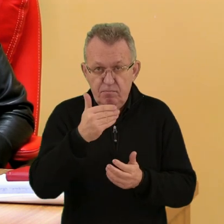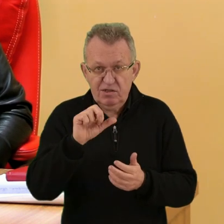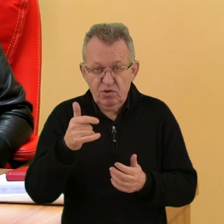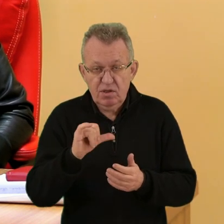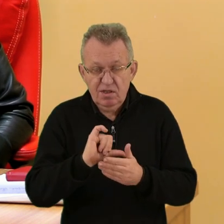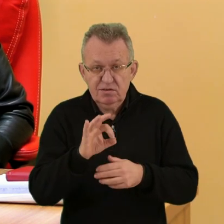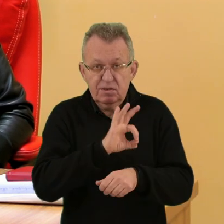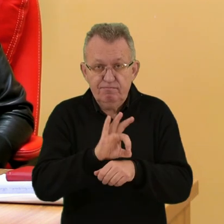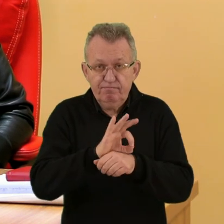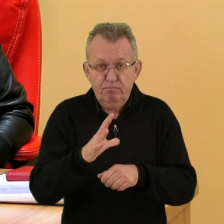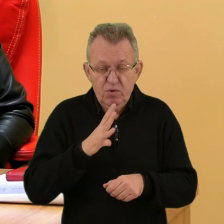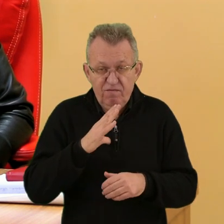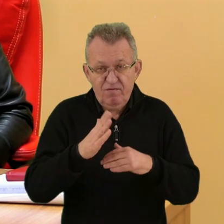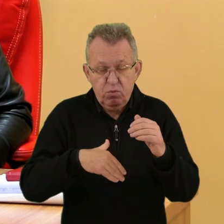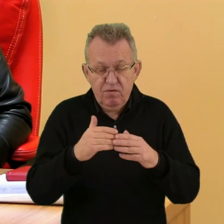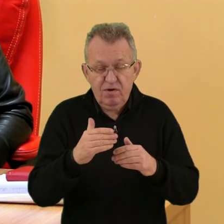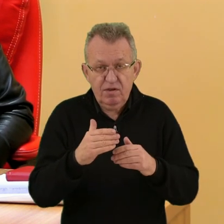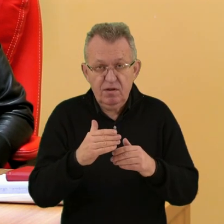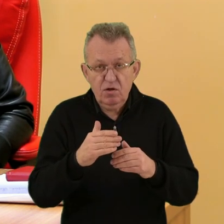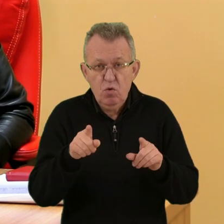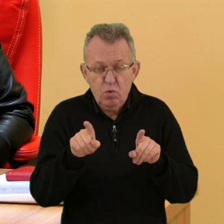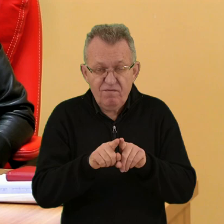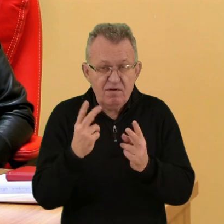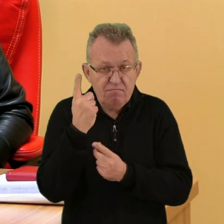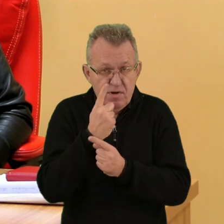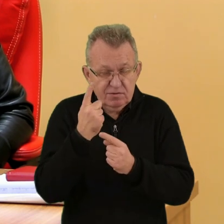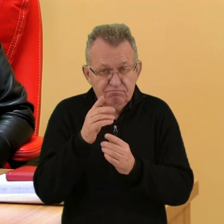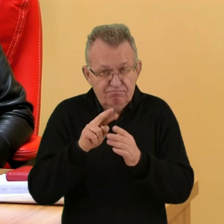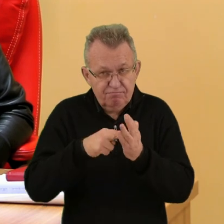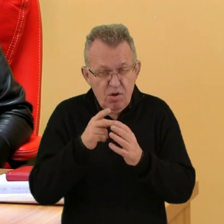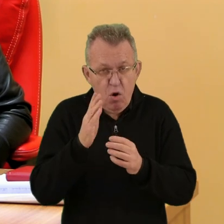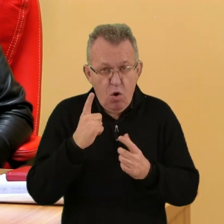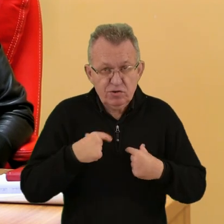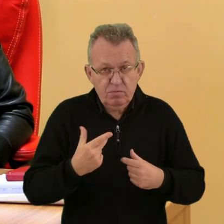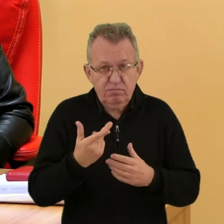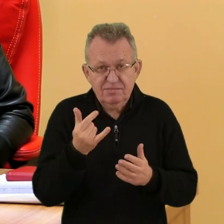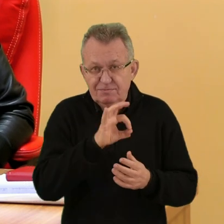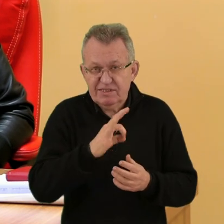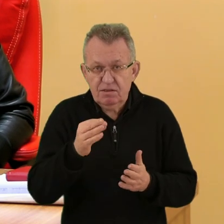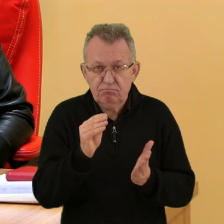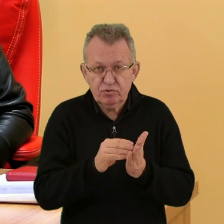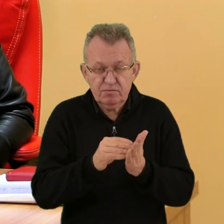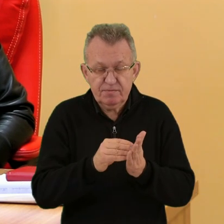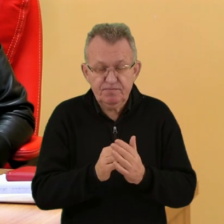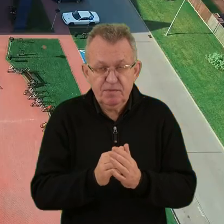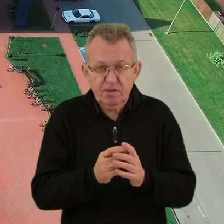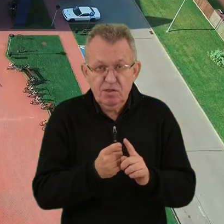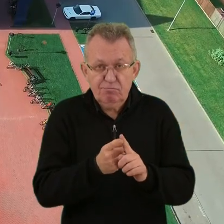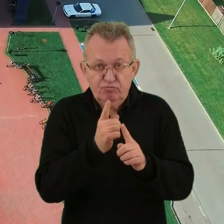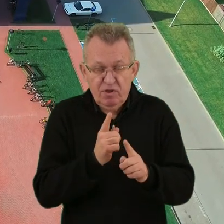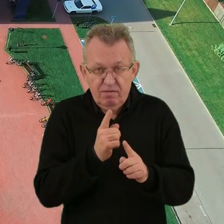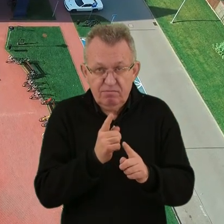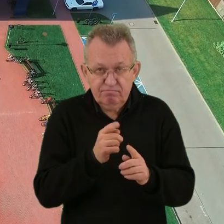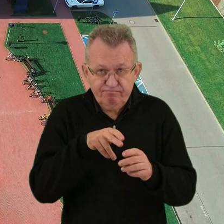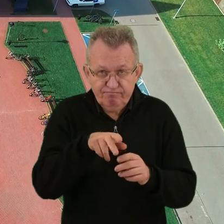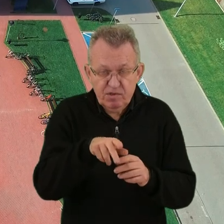Mierzynie został zaprojektowany i wybudowany również z myślą o osobach ze specjalnymi potrzebami. Przed